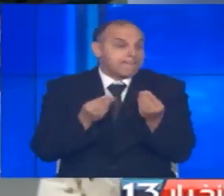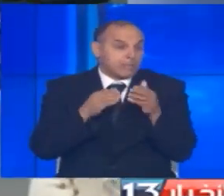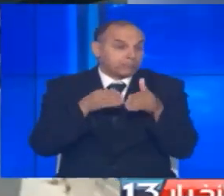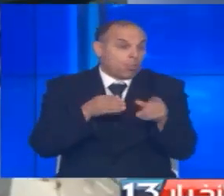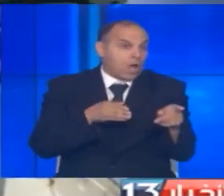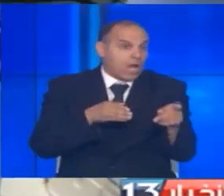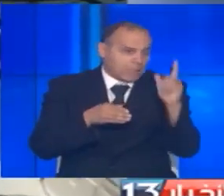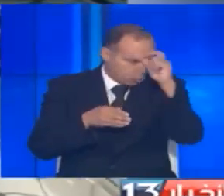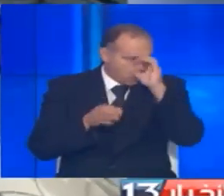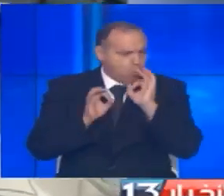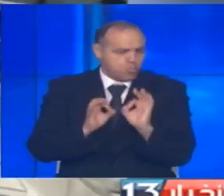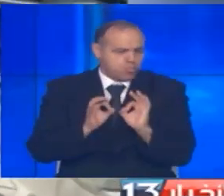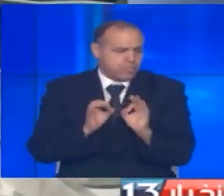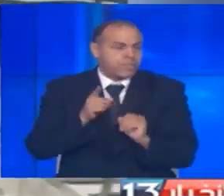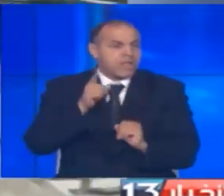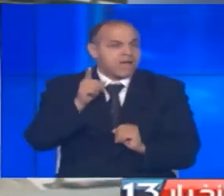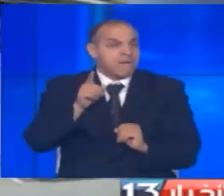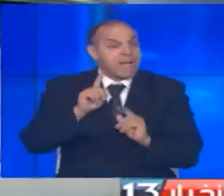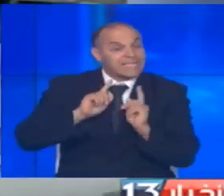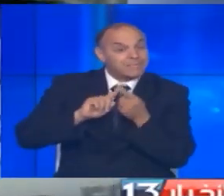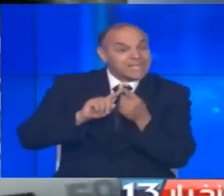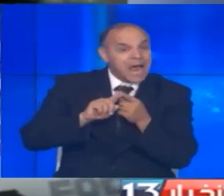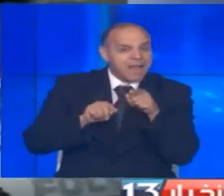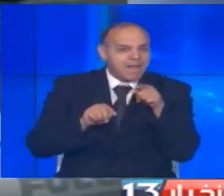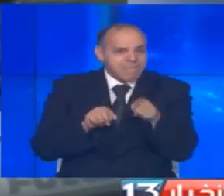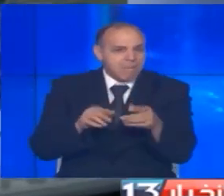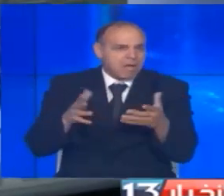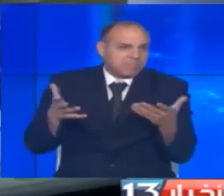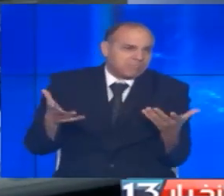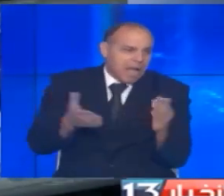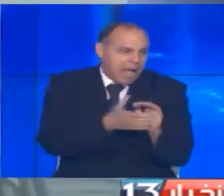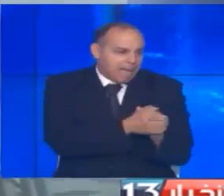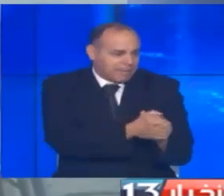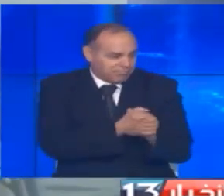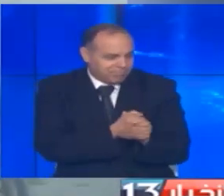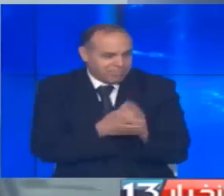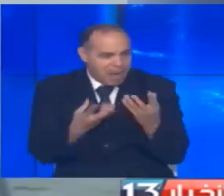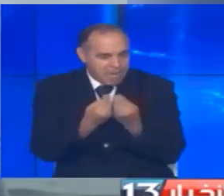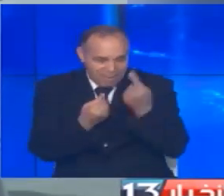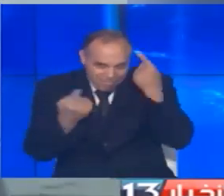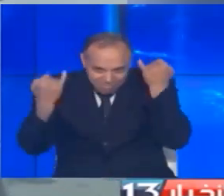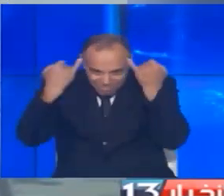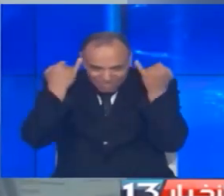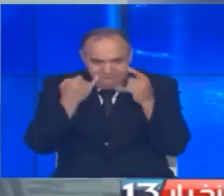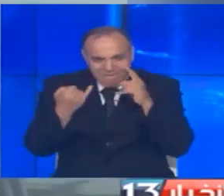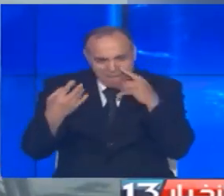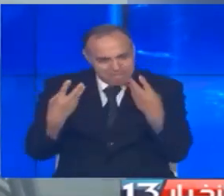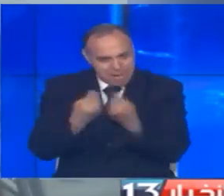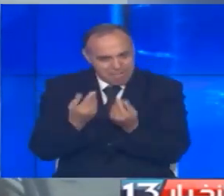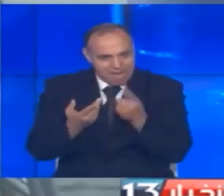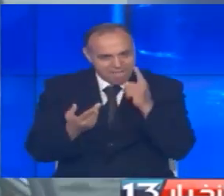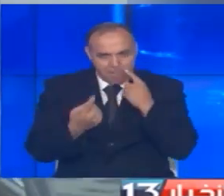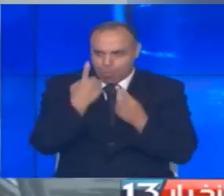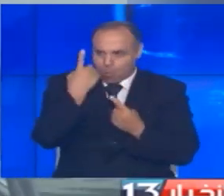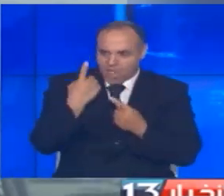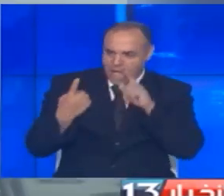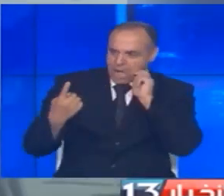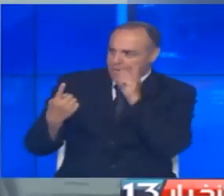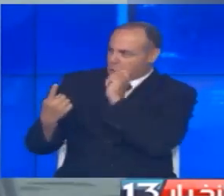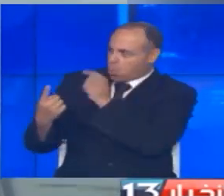صعوبة وفيه نكها خاصة تلقى الزملائي متفاهمين أني أعصر نسائي مرأة واحدة في